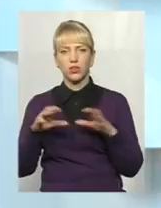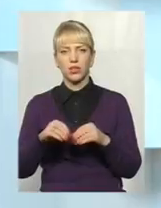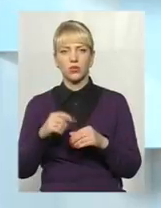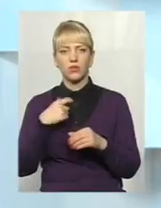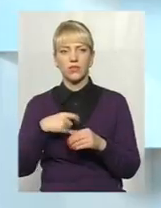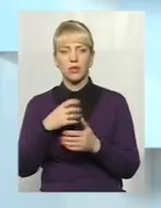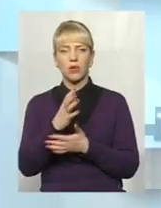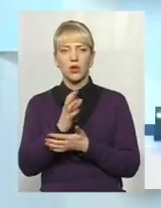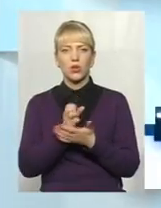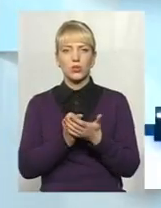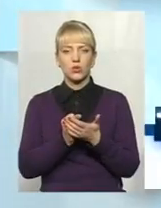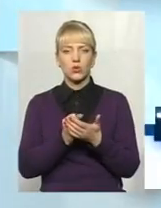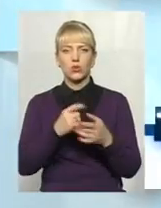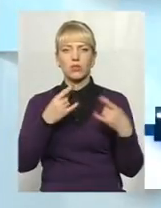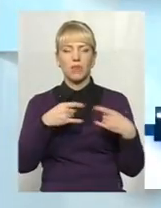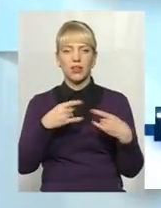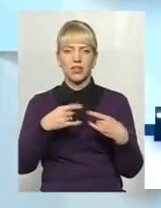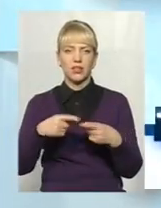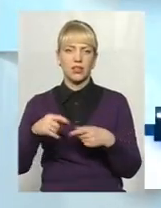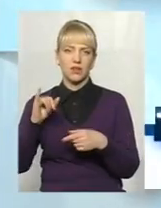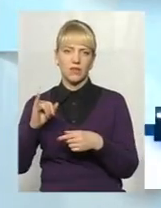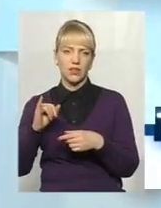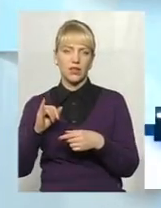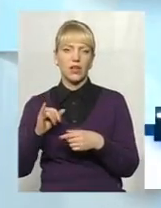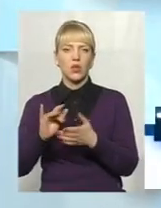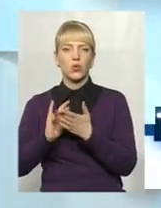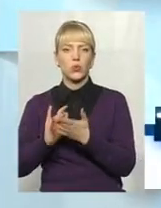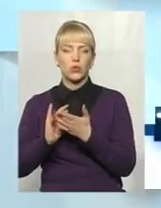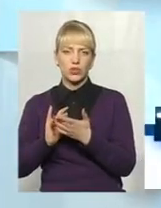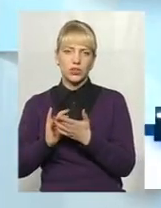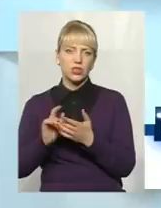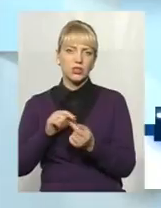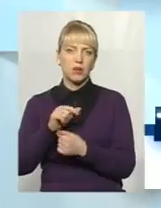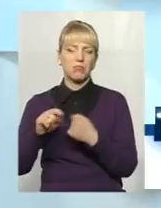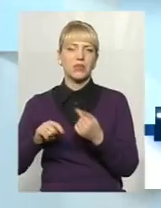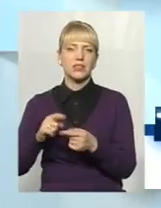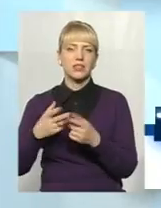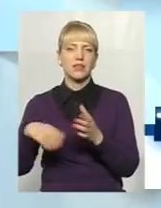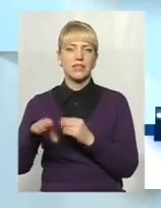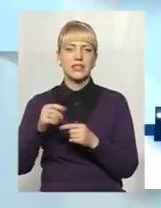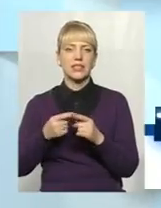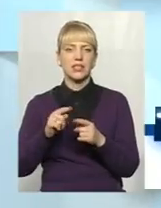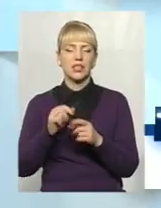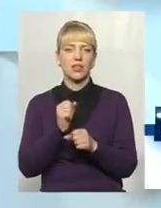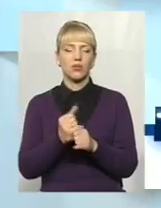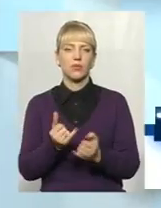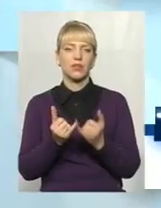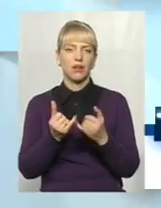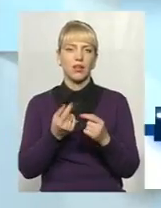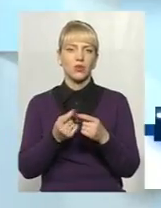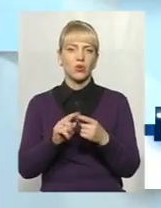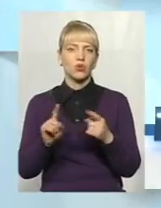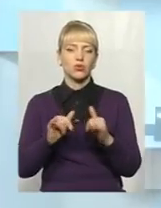ресурс медійників, і ресурс власне туристичного бізнесу і робить все для того, щоб поширити інформацію